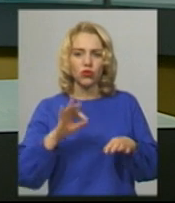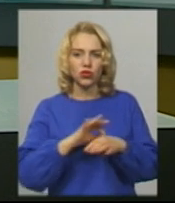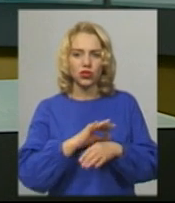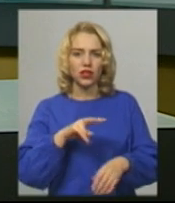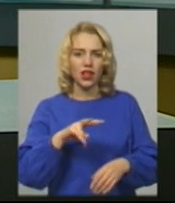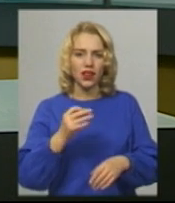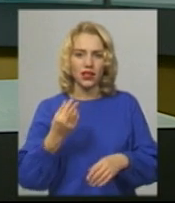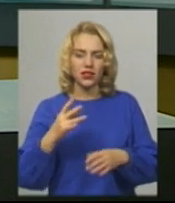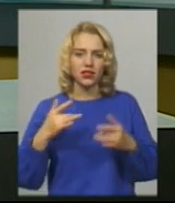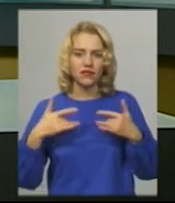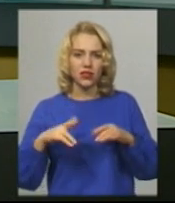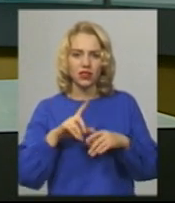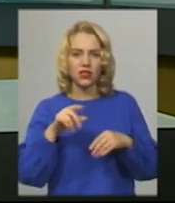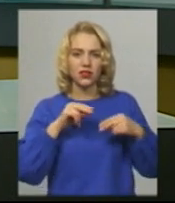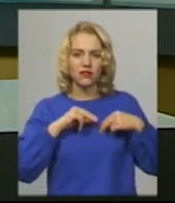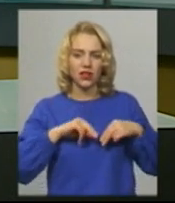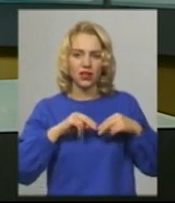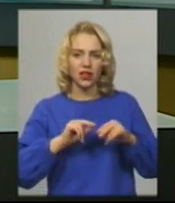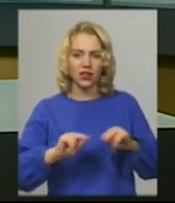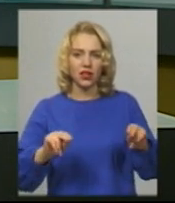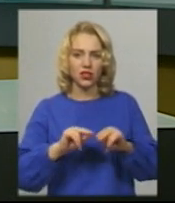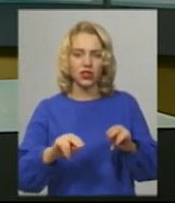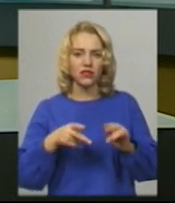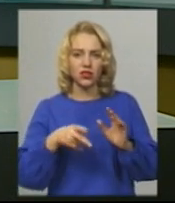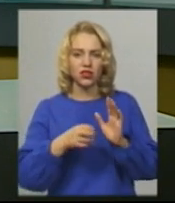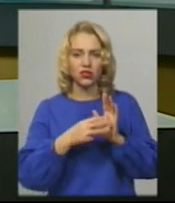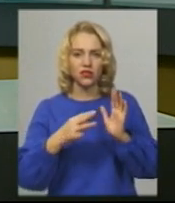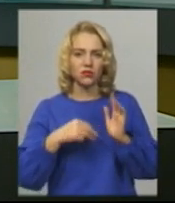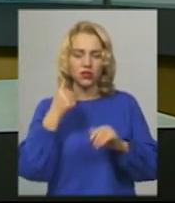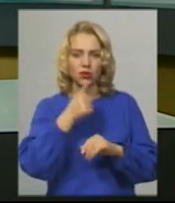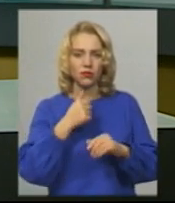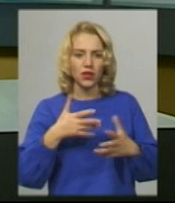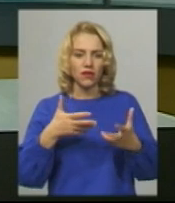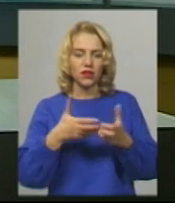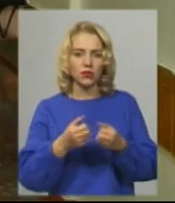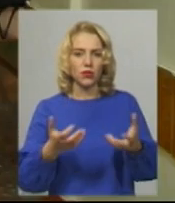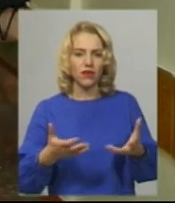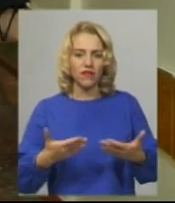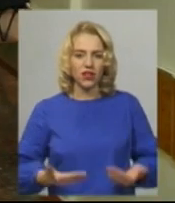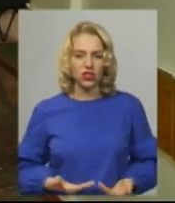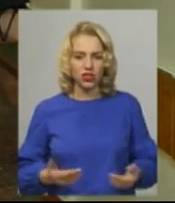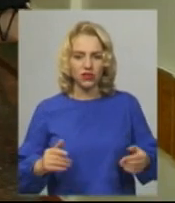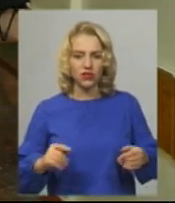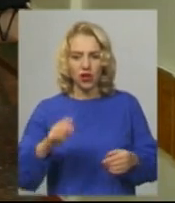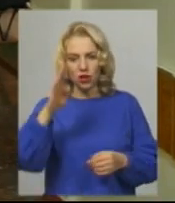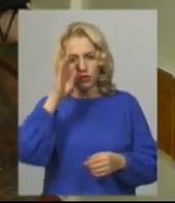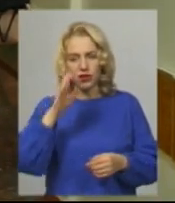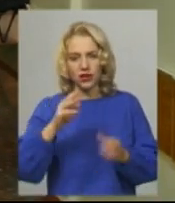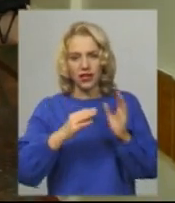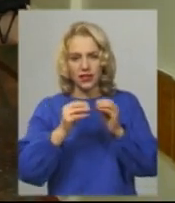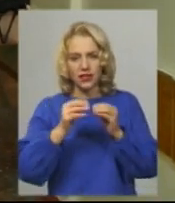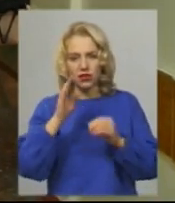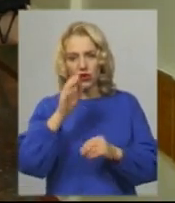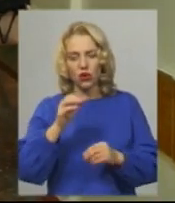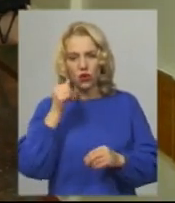звільнилася з посади викладачки в 2017 році. У ДТП вижив 10-річний син загиблих. Його в стані середньої